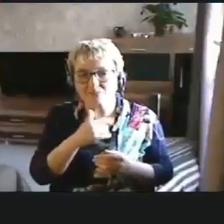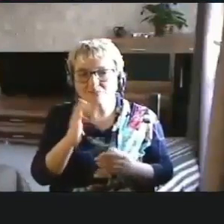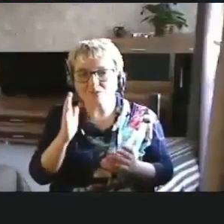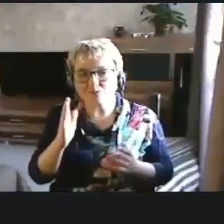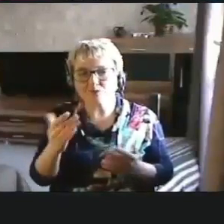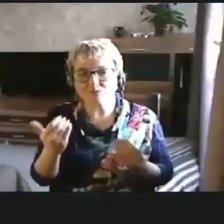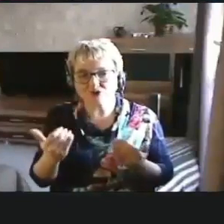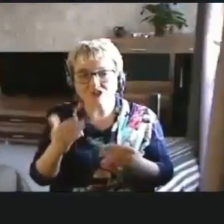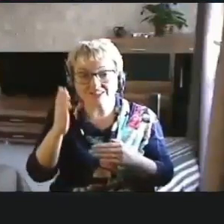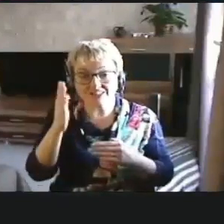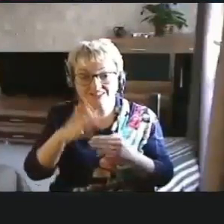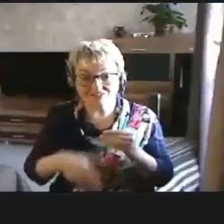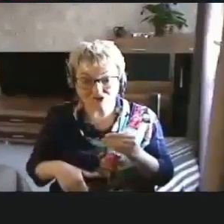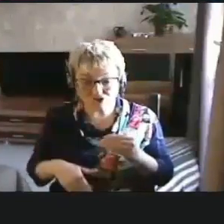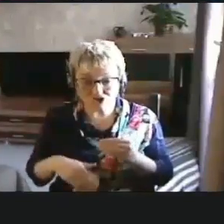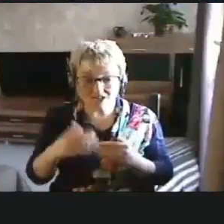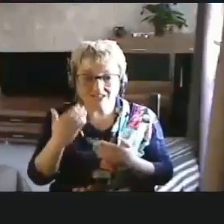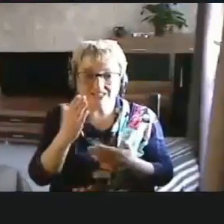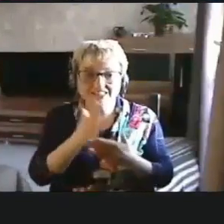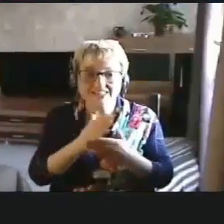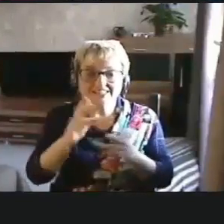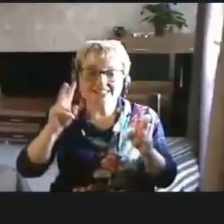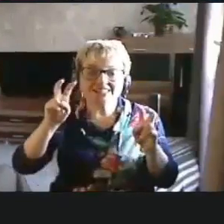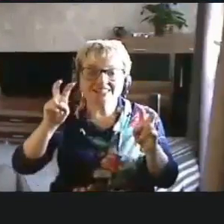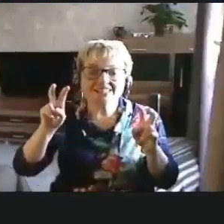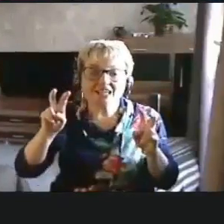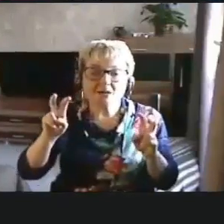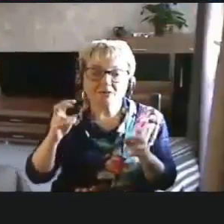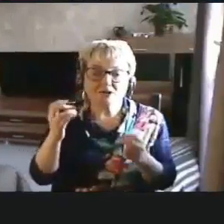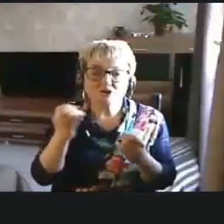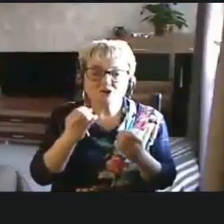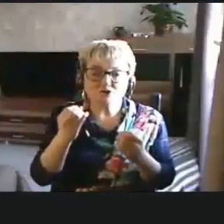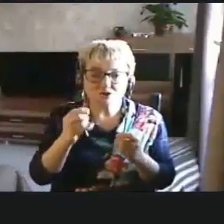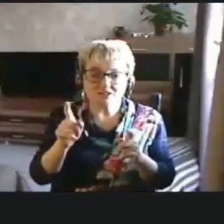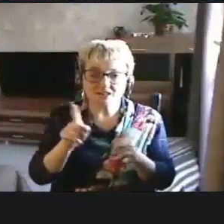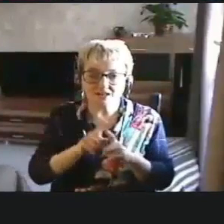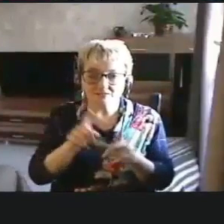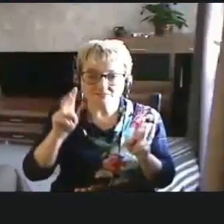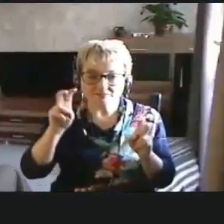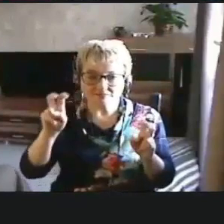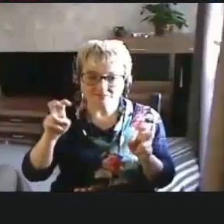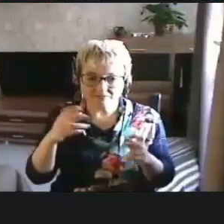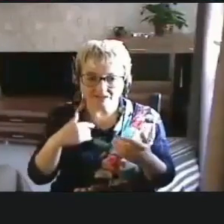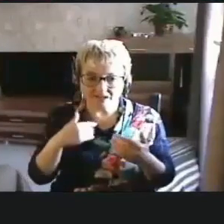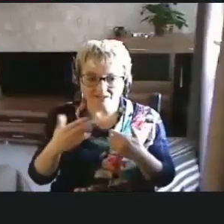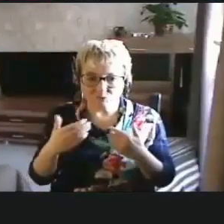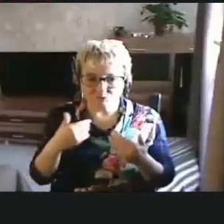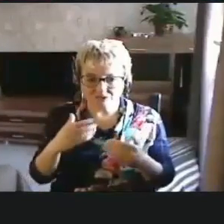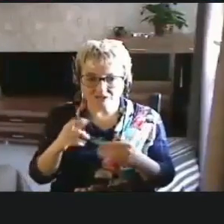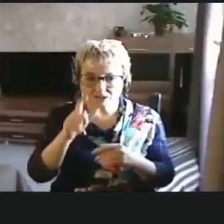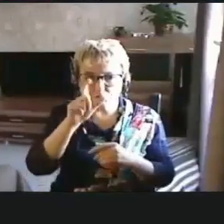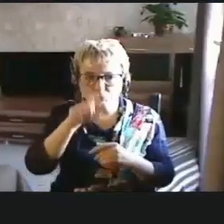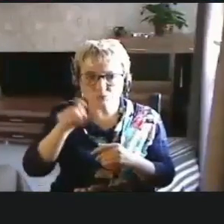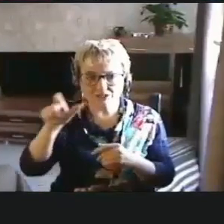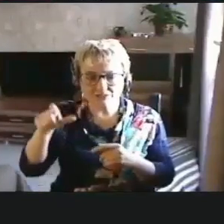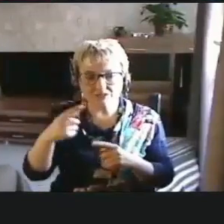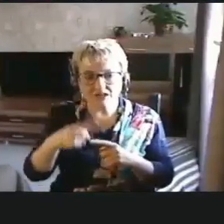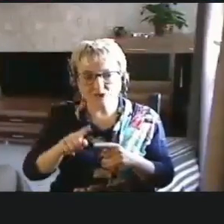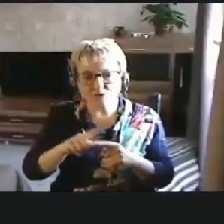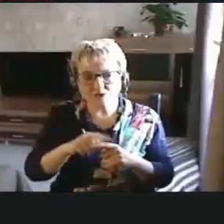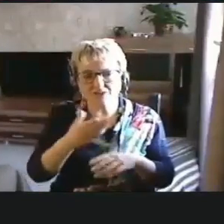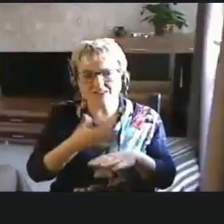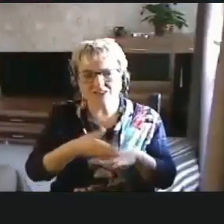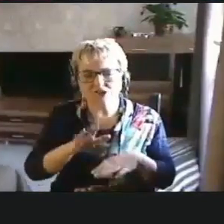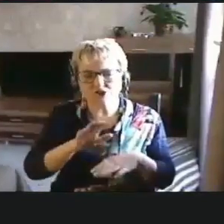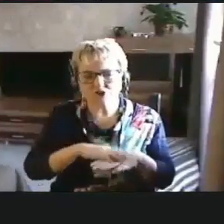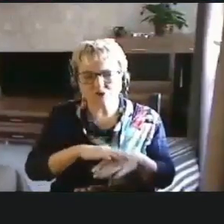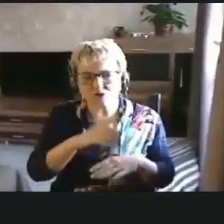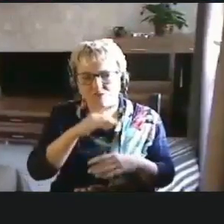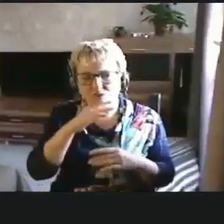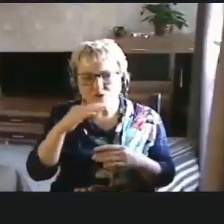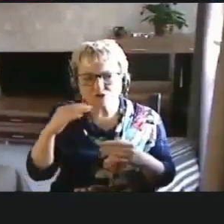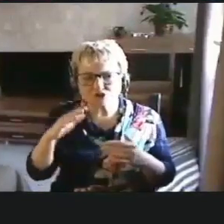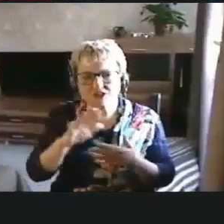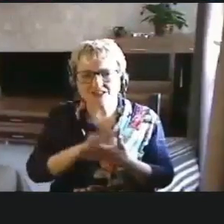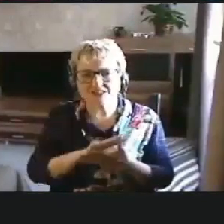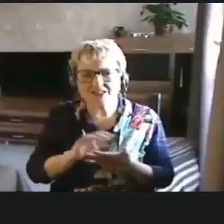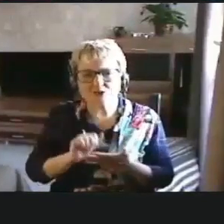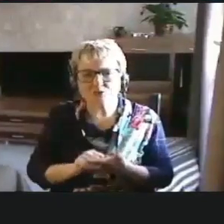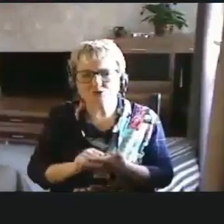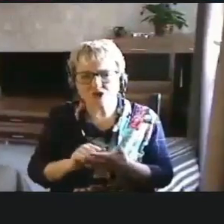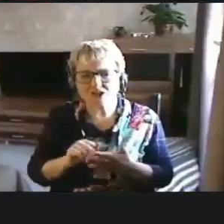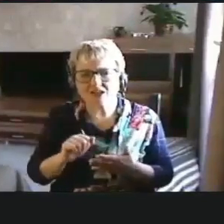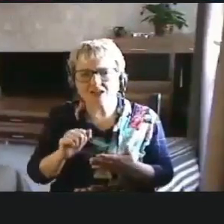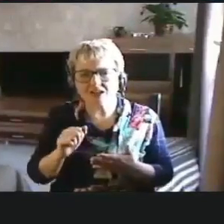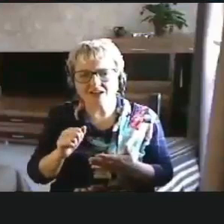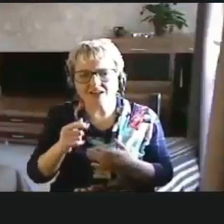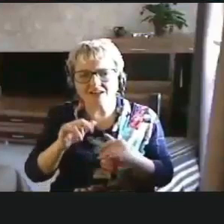будем завершать, но есть тема, еще такая тема относится к людям, которые имеют тяжелые или множественные нарушения,